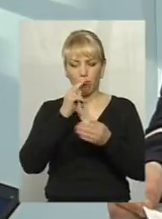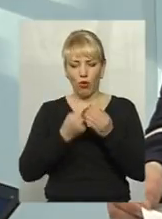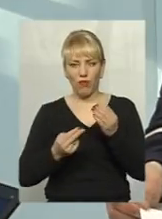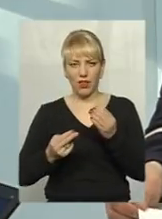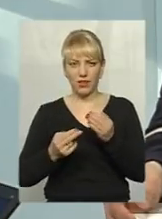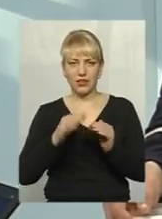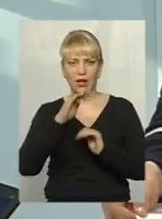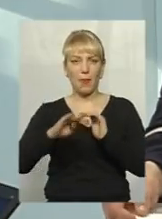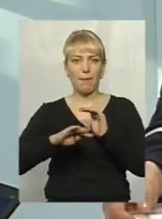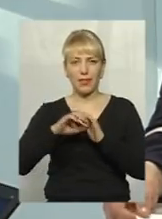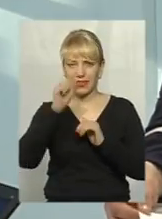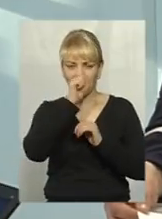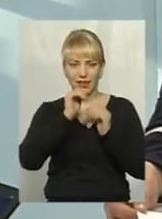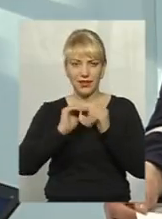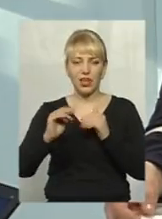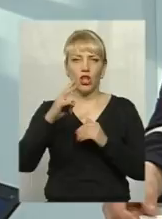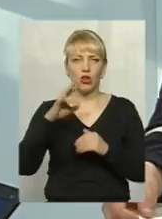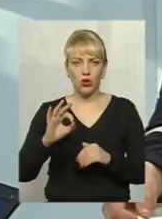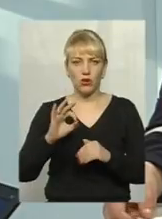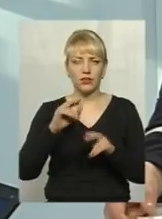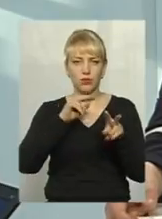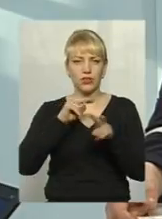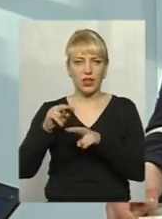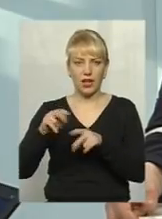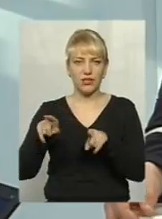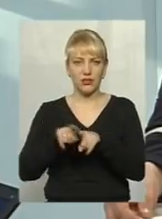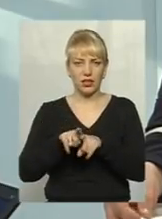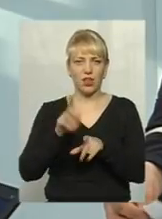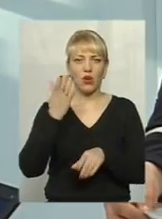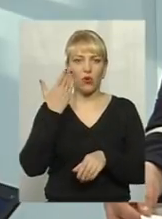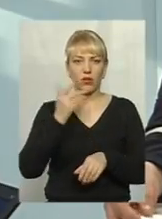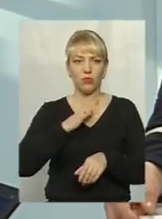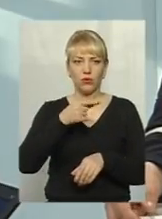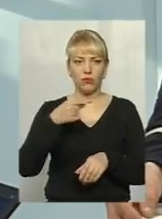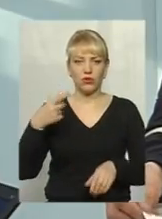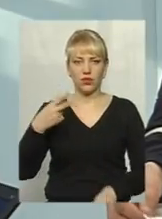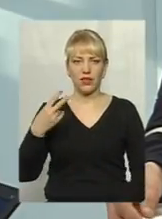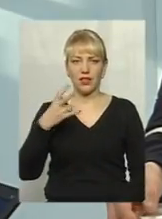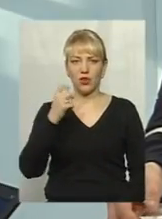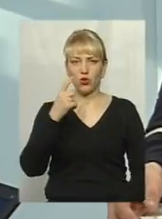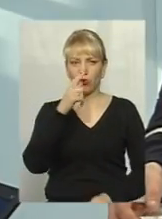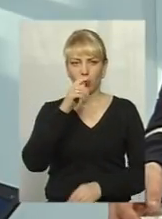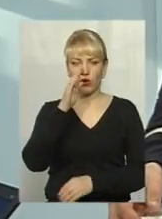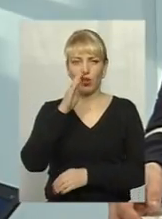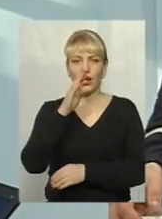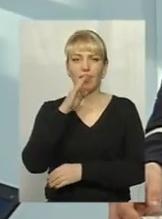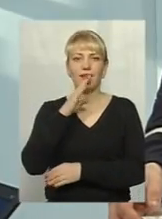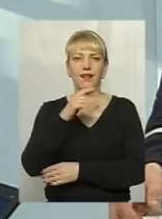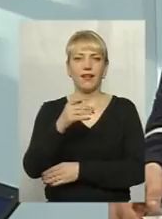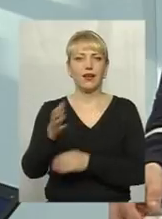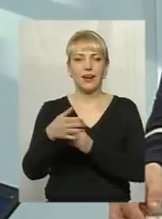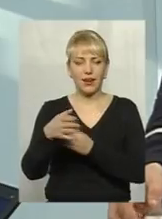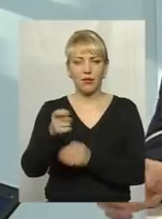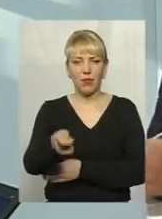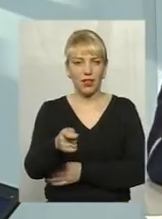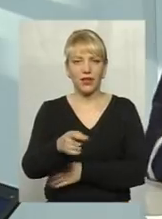спостерігається така тенденція. Коли було мінус 20 градусів, жодного рибалки у нас на річці Південний Бух я не бачив.